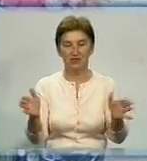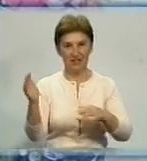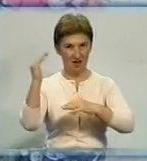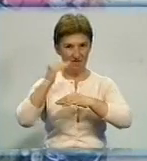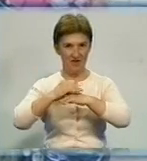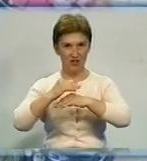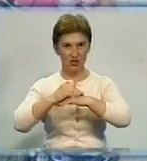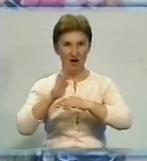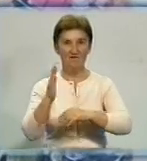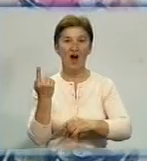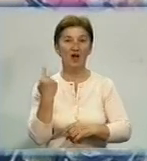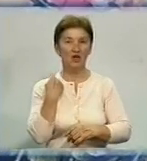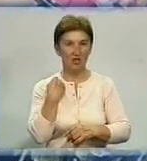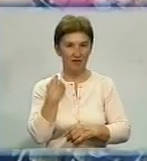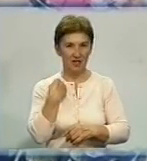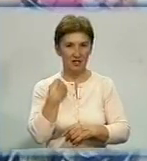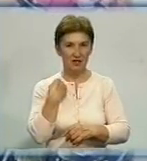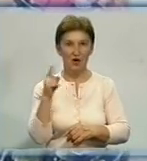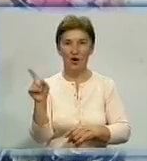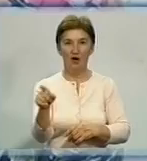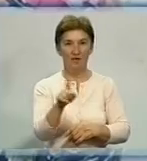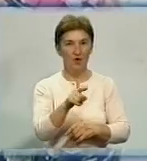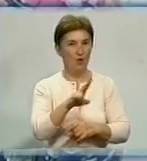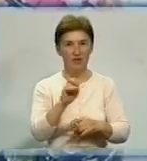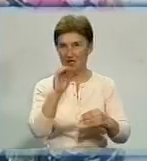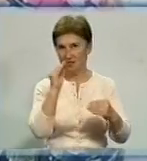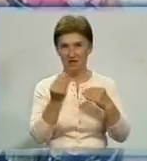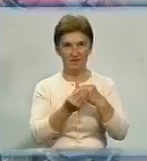випускні вечори в Кірвограді, вони не скривають цю причину.